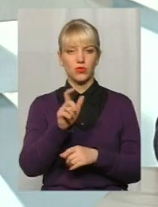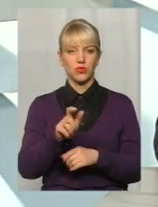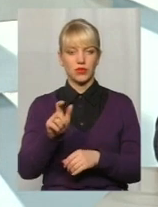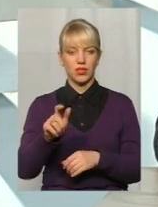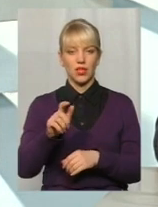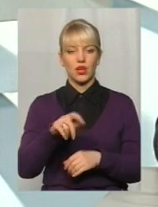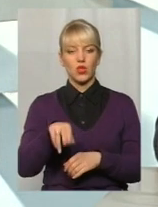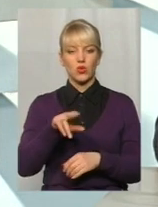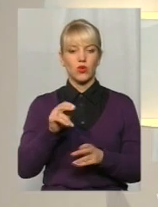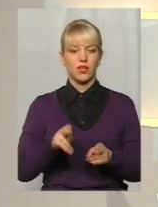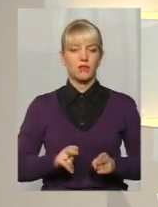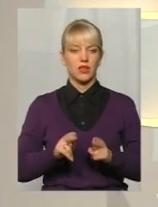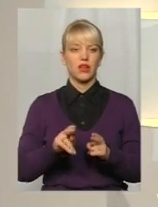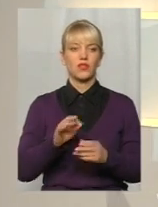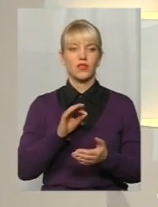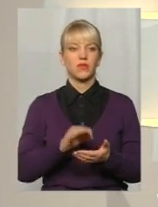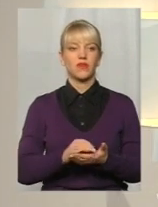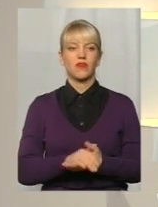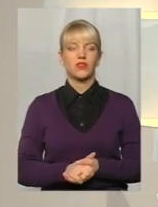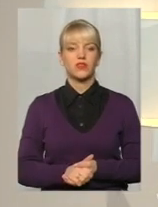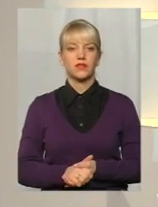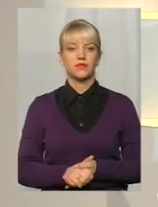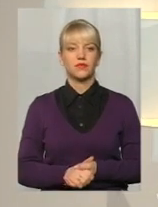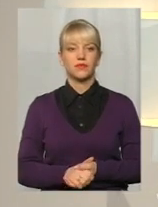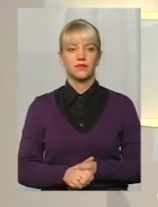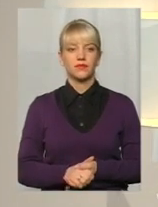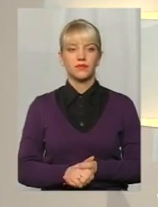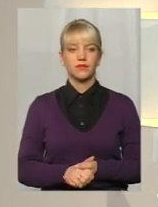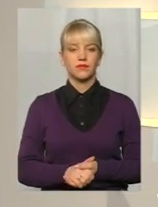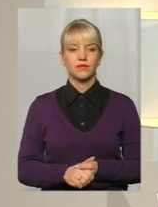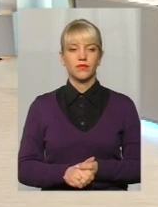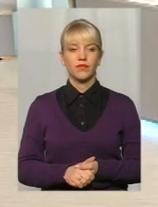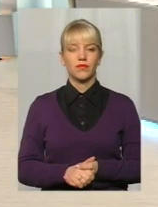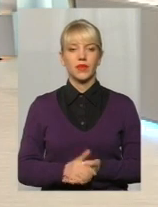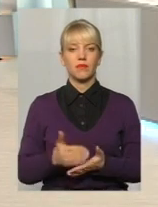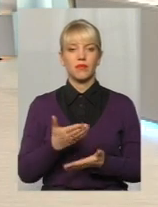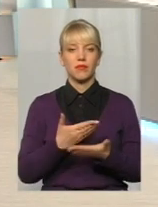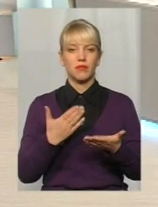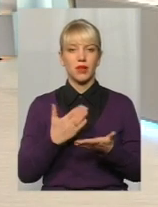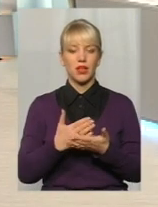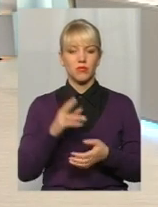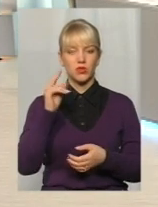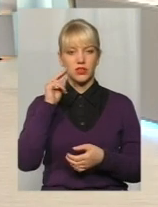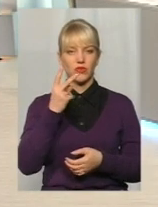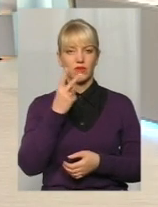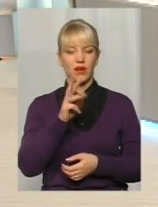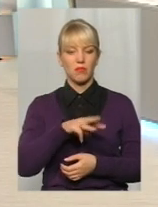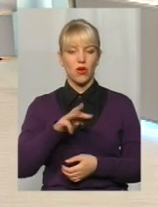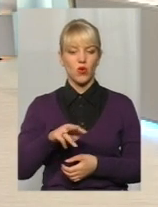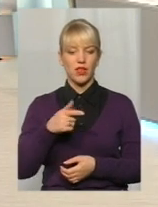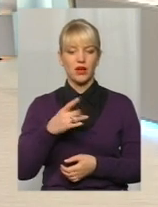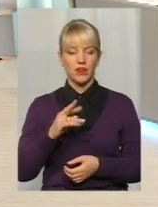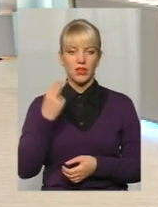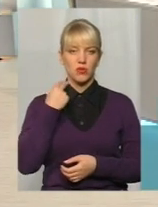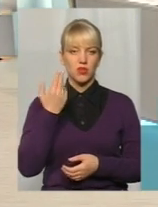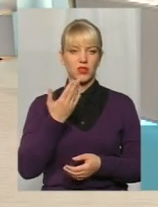кримінальної відповідальності. Дякую, пані Юрій. Пані Олена, маємо цифру. 2 мільйони гривень боргів, які